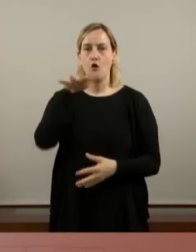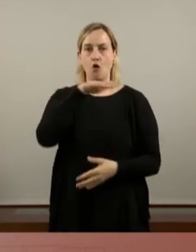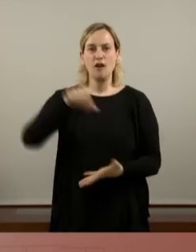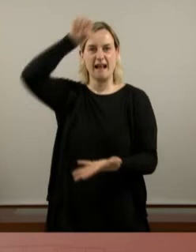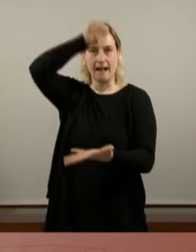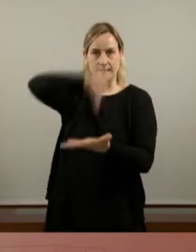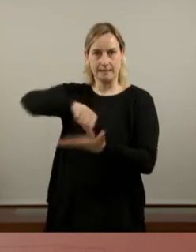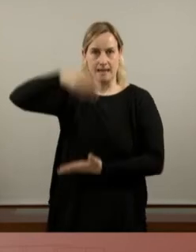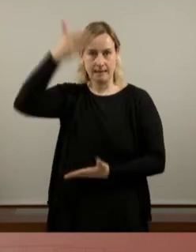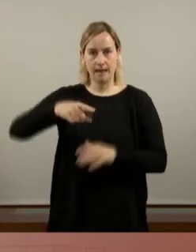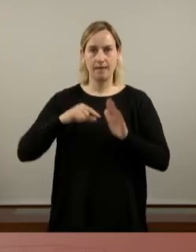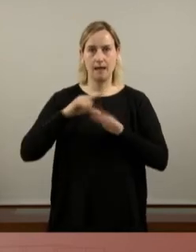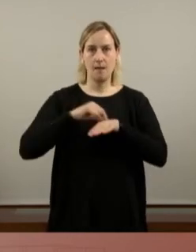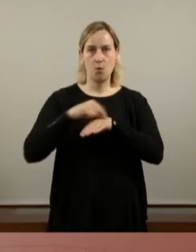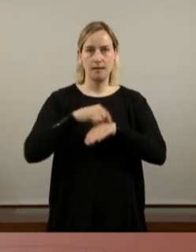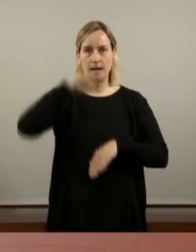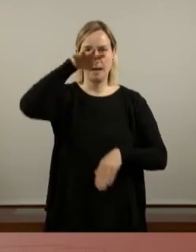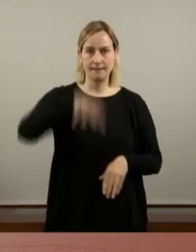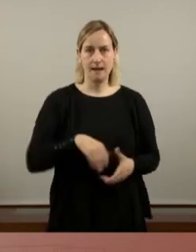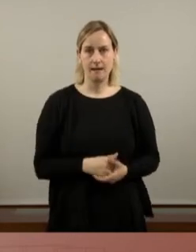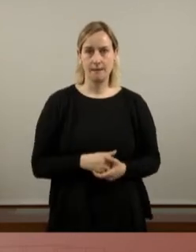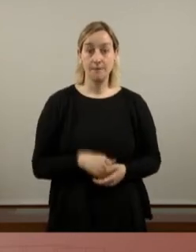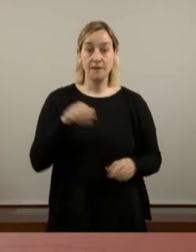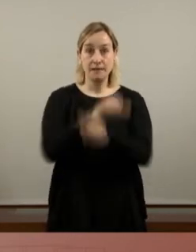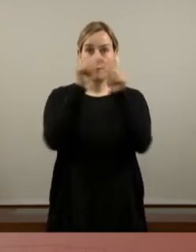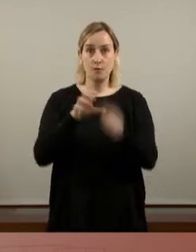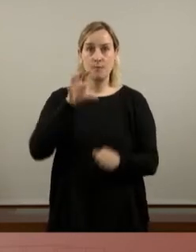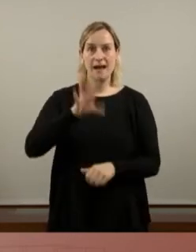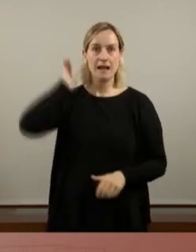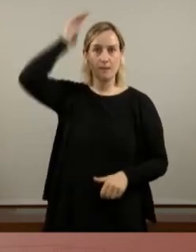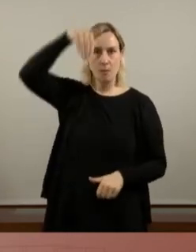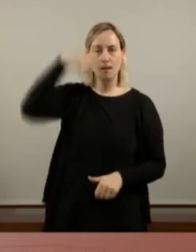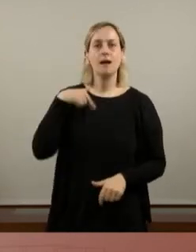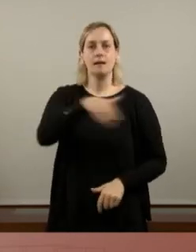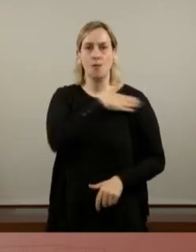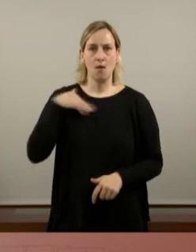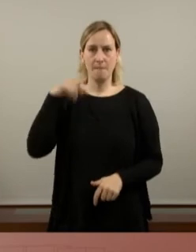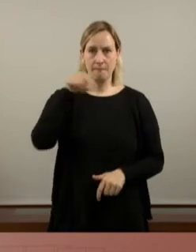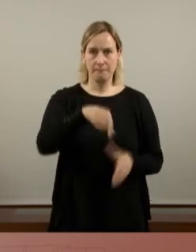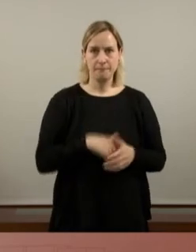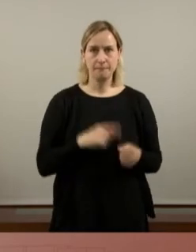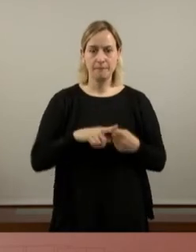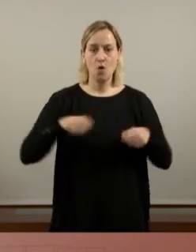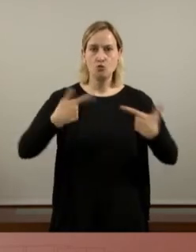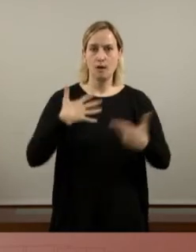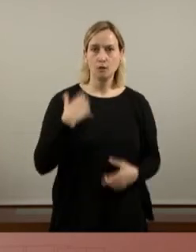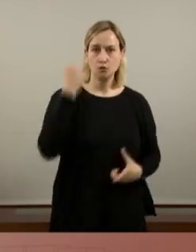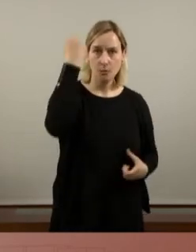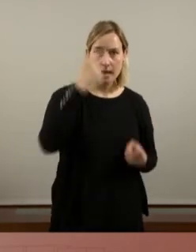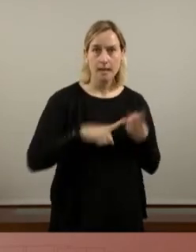gravetat de la política catalana, situant així la república que volem, dotada de sobirania i